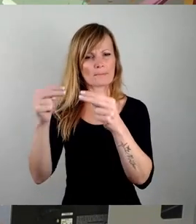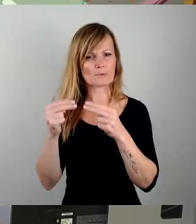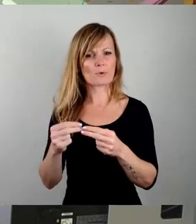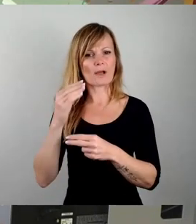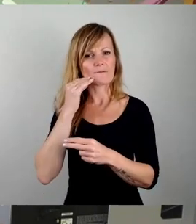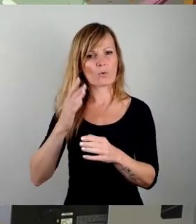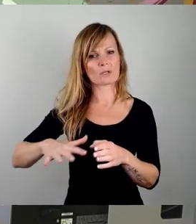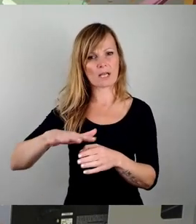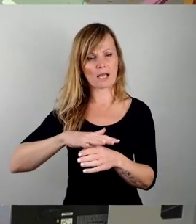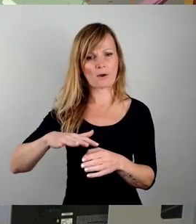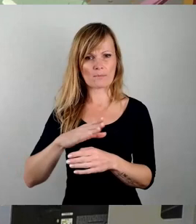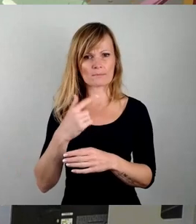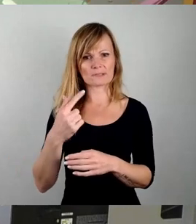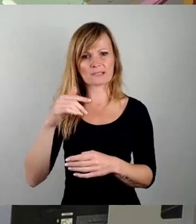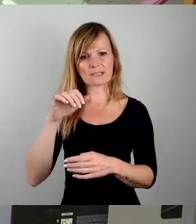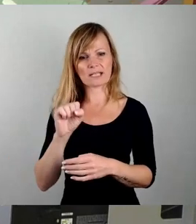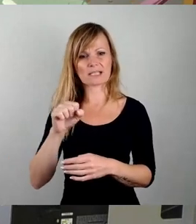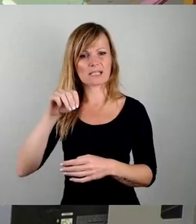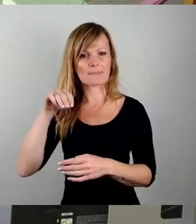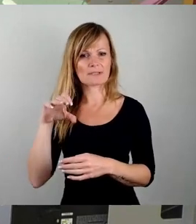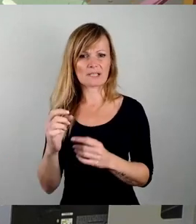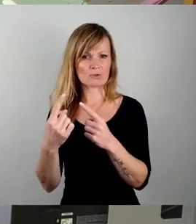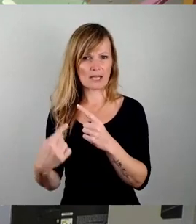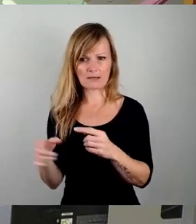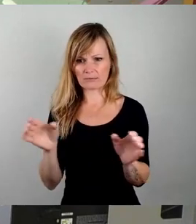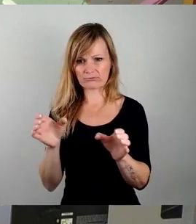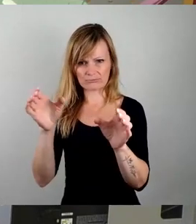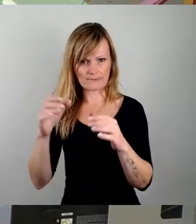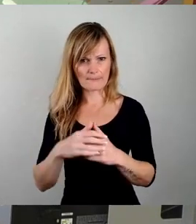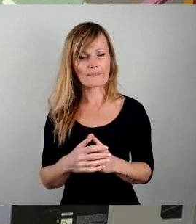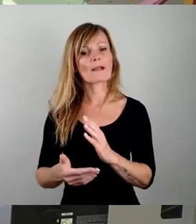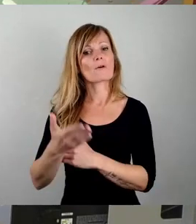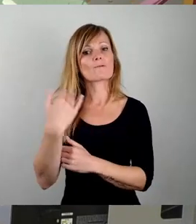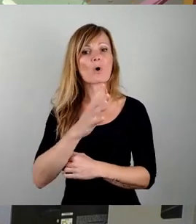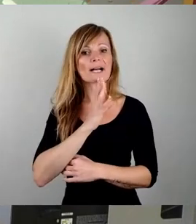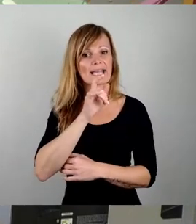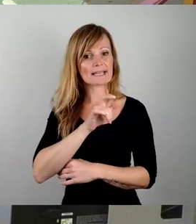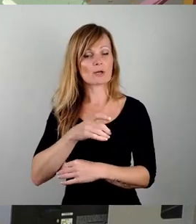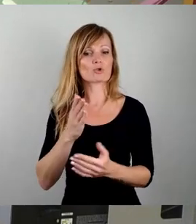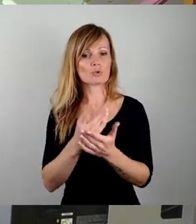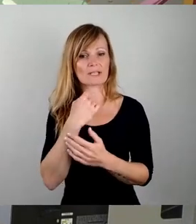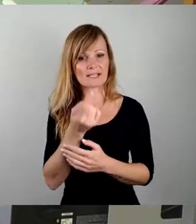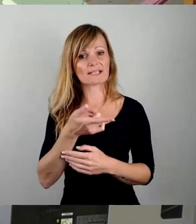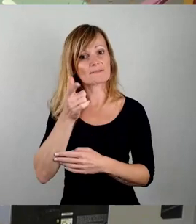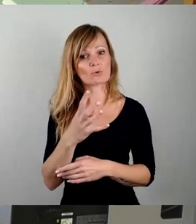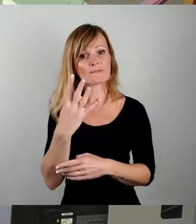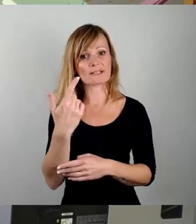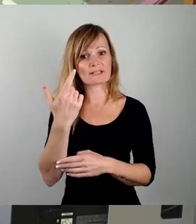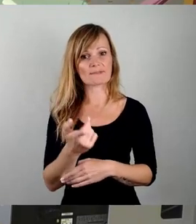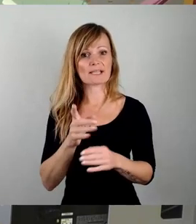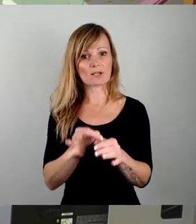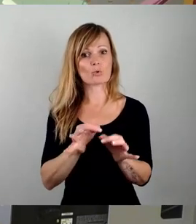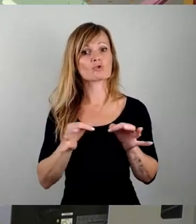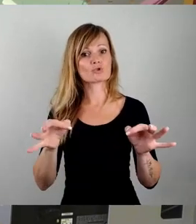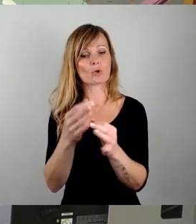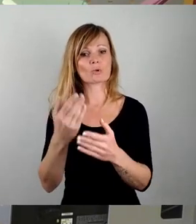die Ansiedlung von TSMC und andere. Mein Vorredner hat es schon gesagt, es geht stadtweit um 224 Grundstücke oder 36